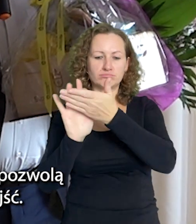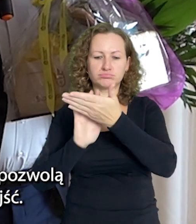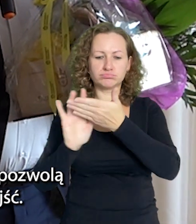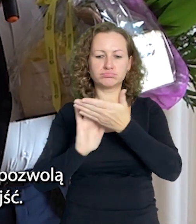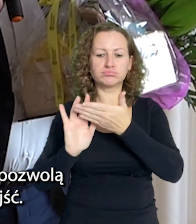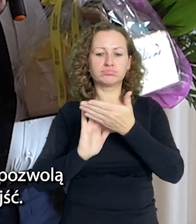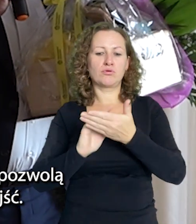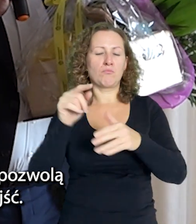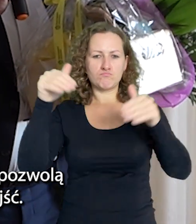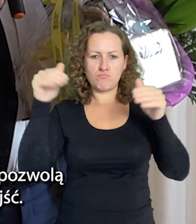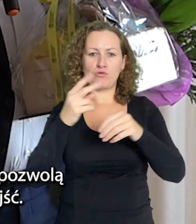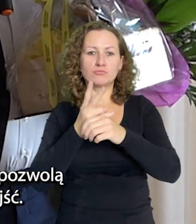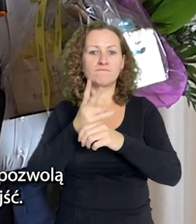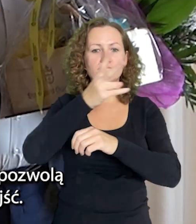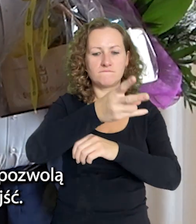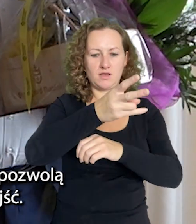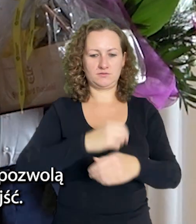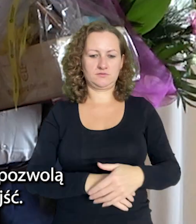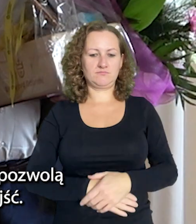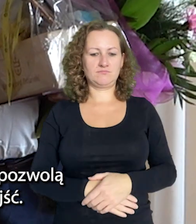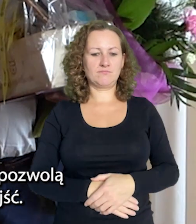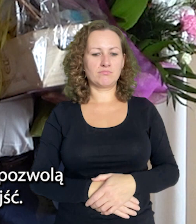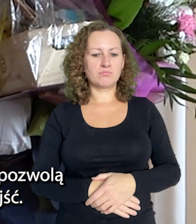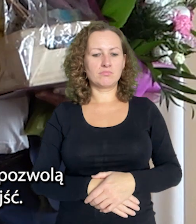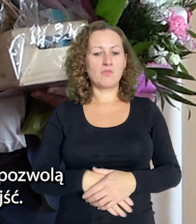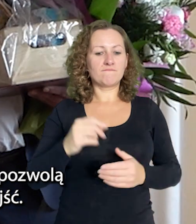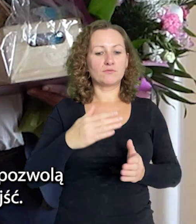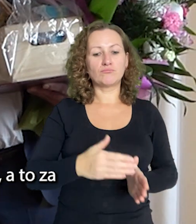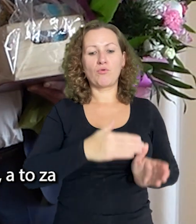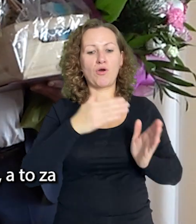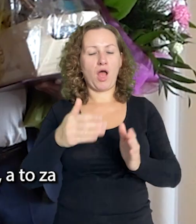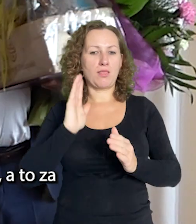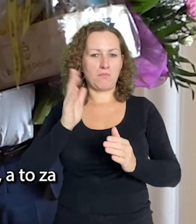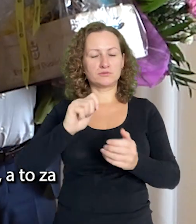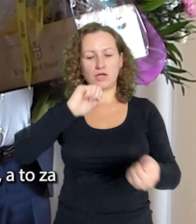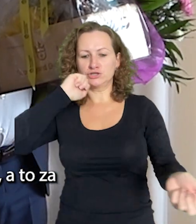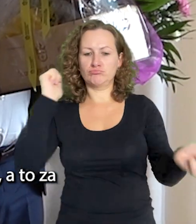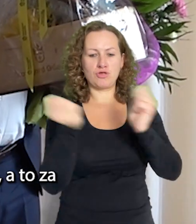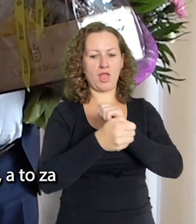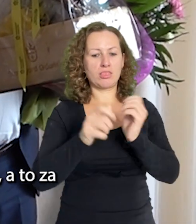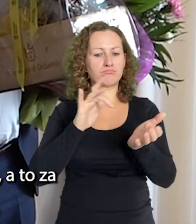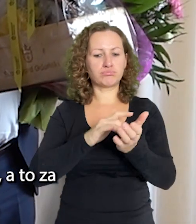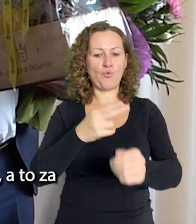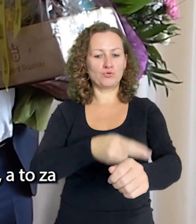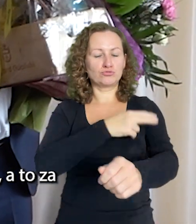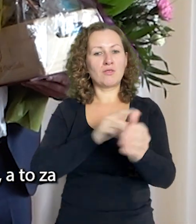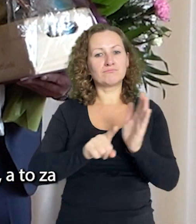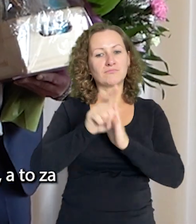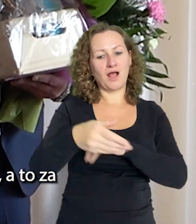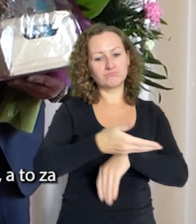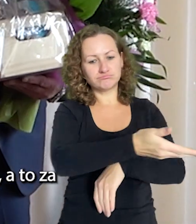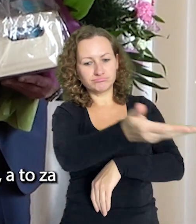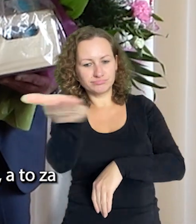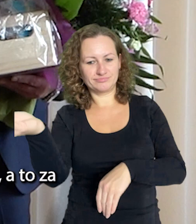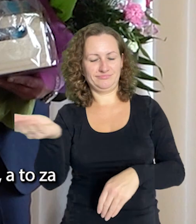odczytać, w którym gabinecie Państwo mogą wejść. Więc kolejne zmiany w urzędzie